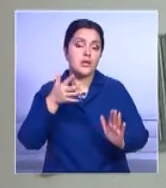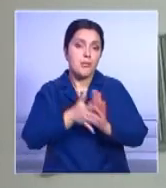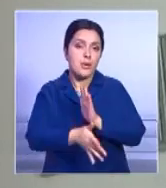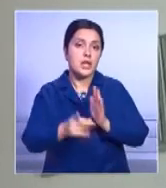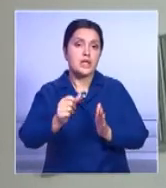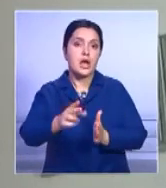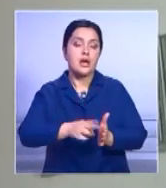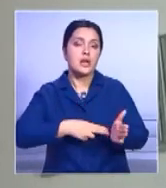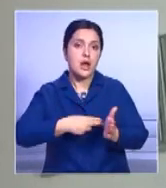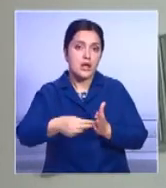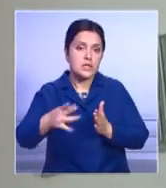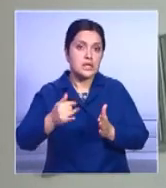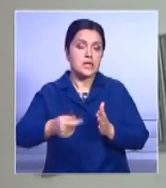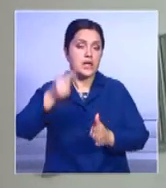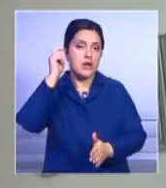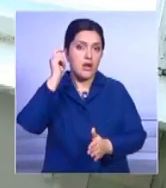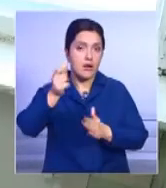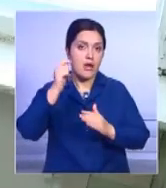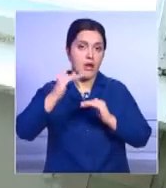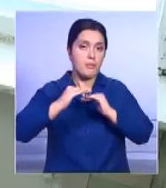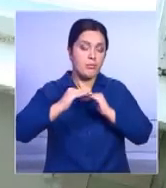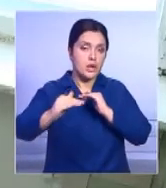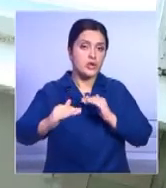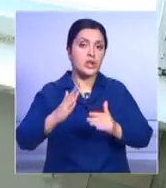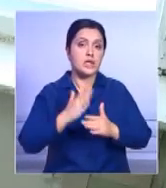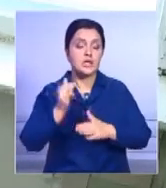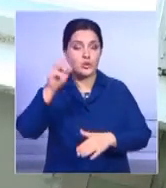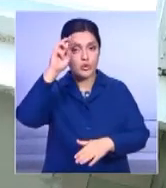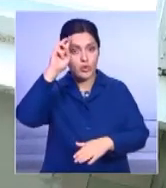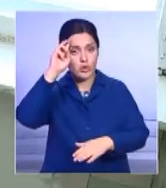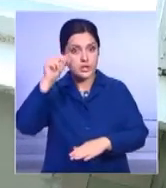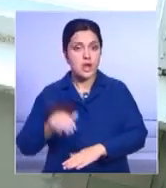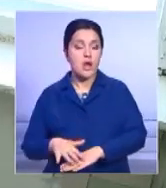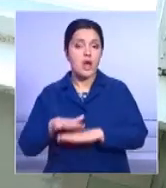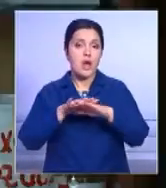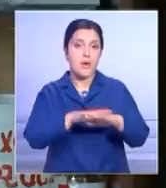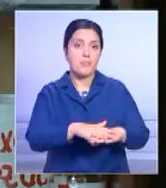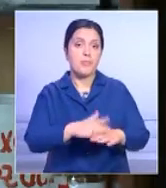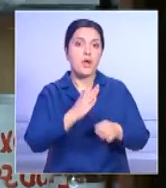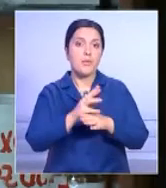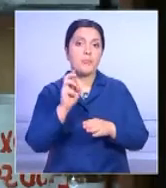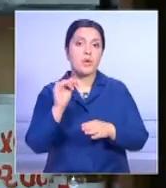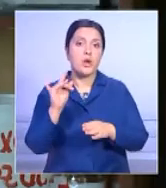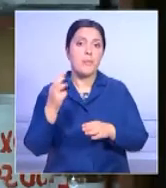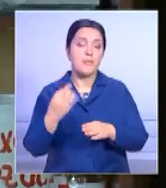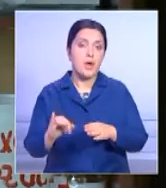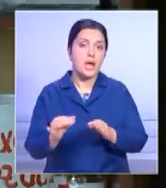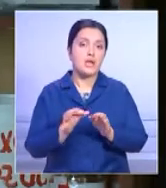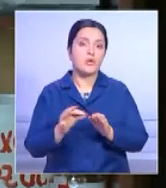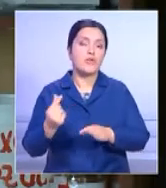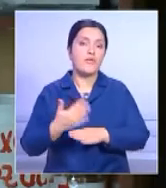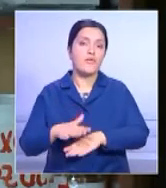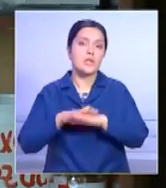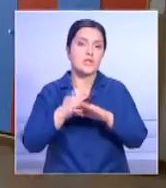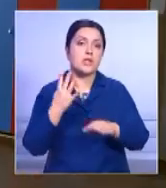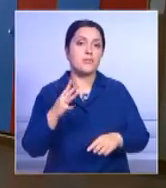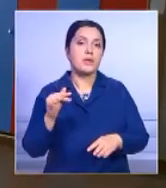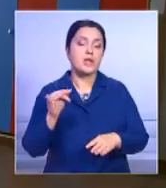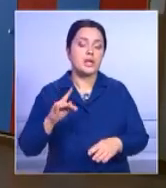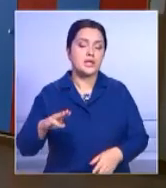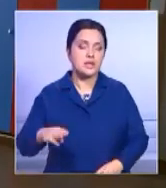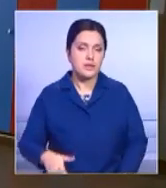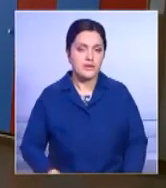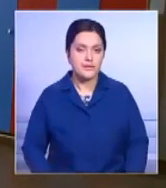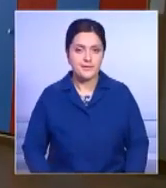тенге потратили на краску и известь. Отмечу, в этом году из госбюджета на систему образования Бурабайского района выделено 4